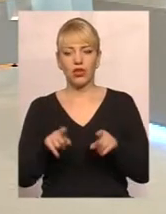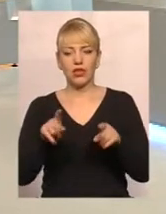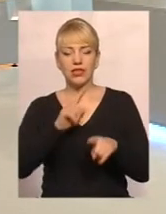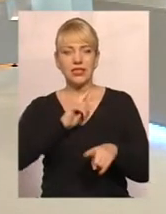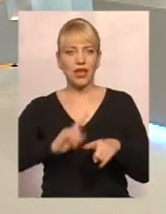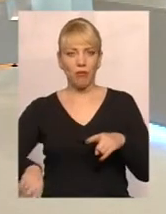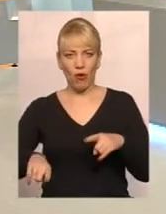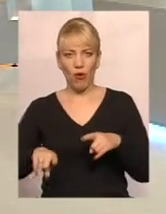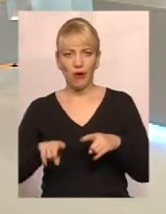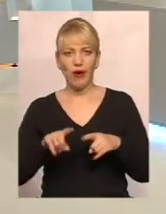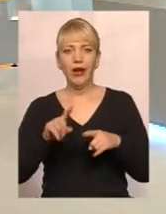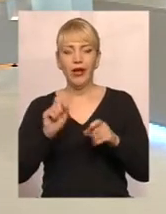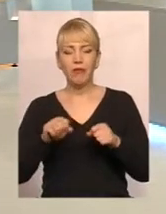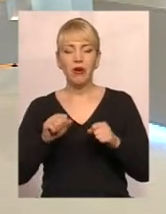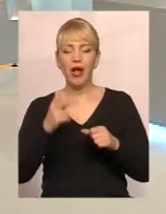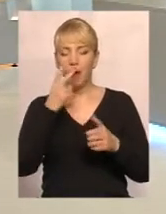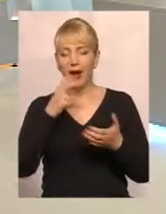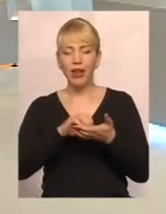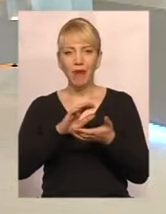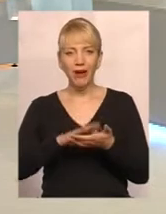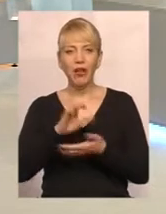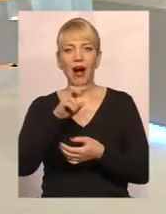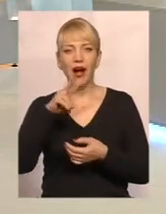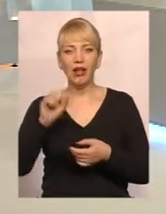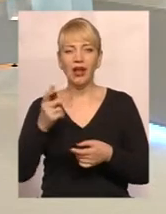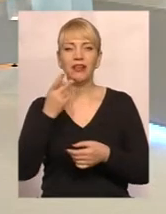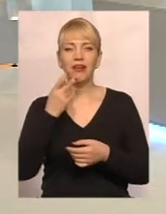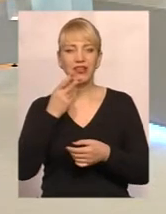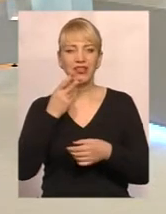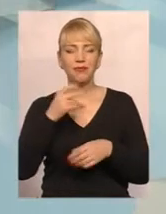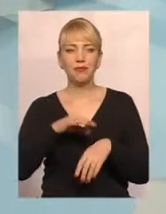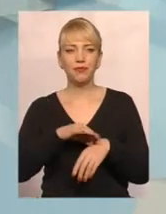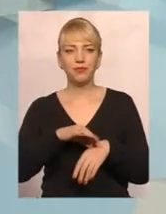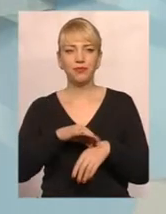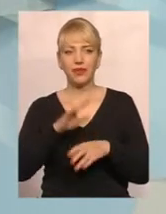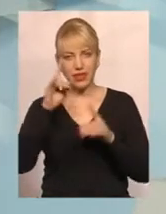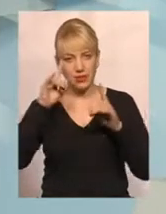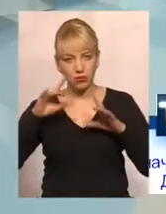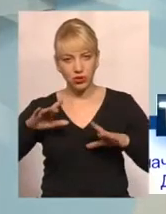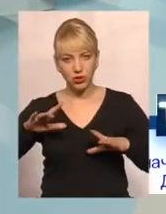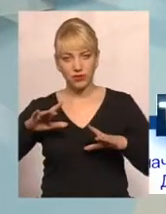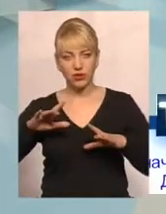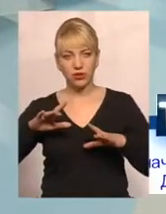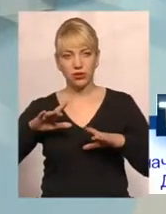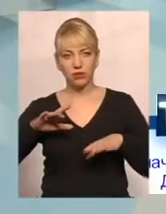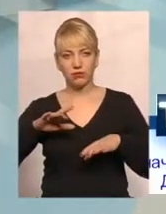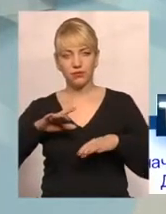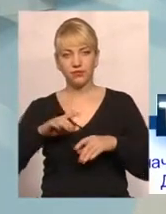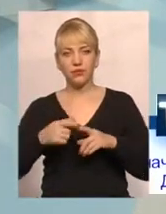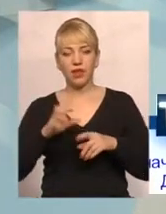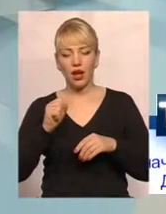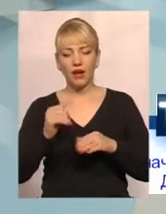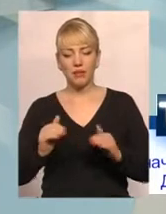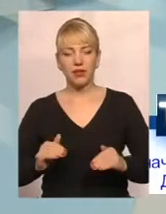скажімо так, можливо передбачувального, але, як завжди, несподіваного, а